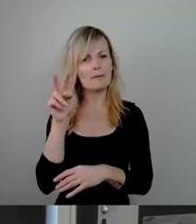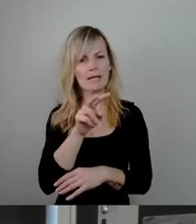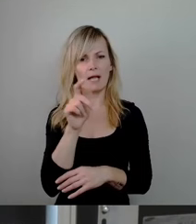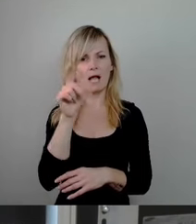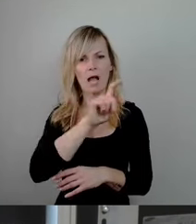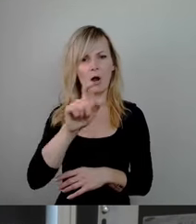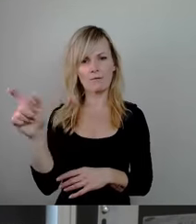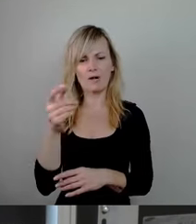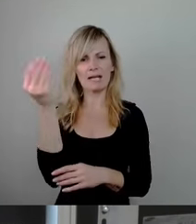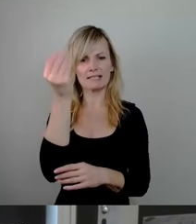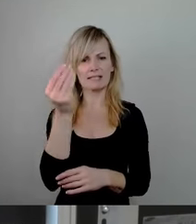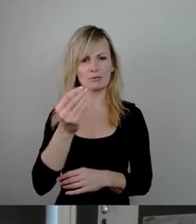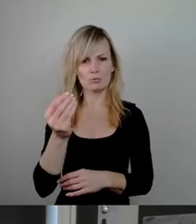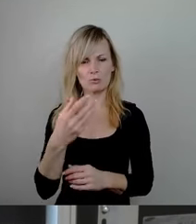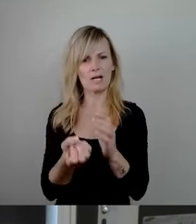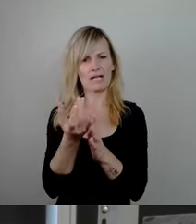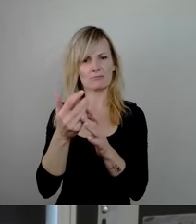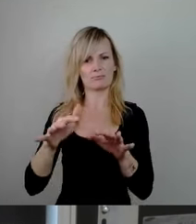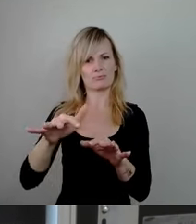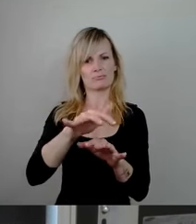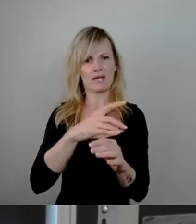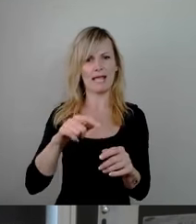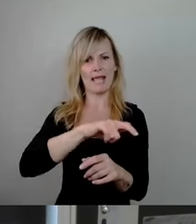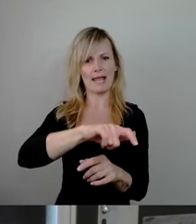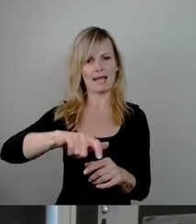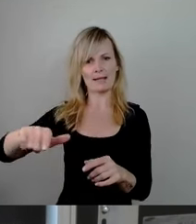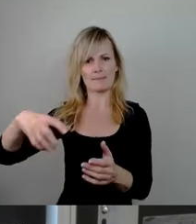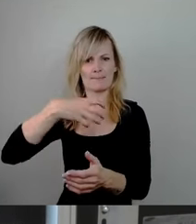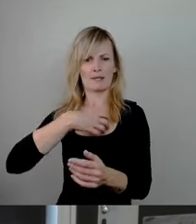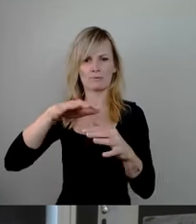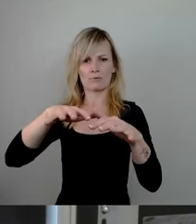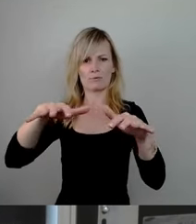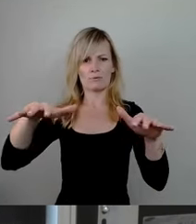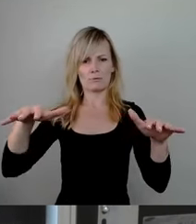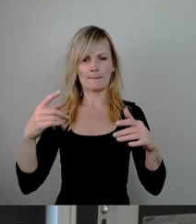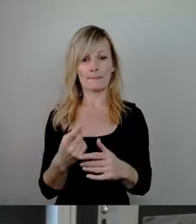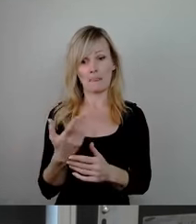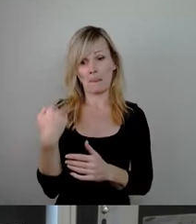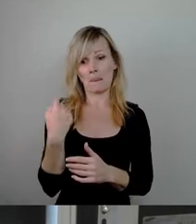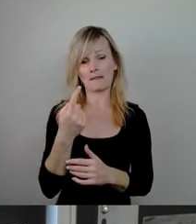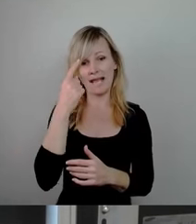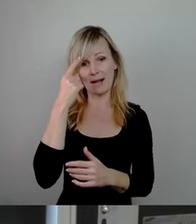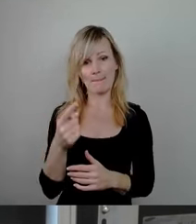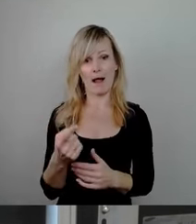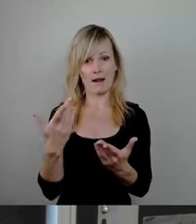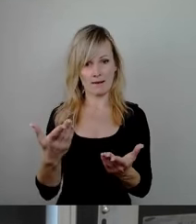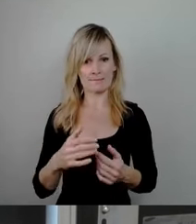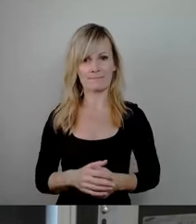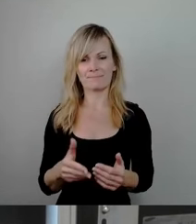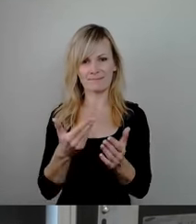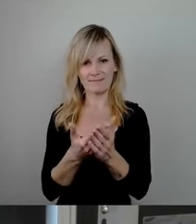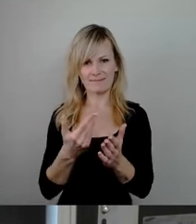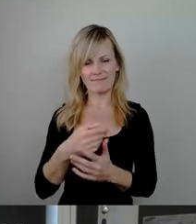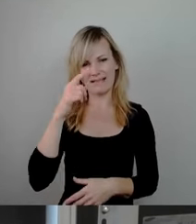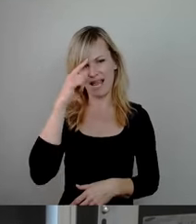Architekturerzeugnisse im Zentrum der Elbmetropole, wurde sie erst kürzlich zum Denkmal. Vielleicht führte das zu Carolas